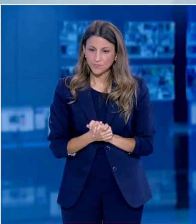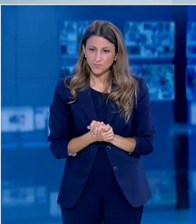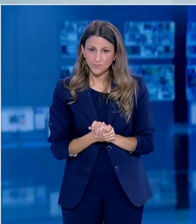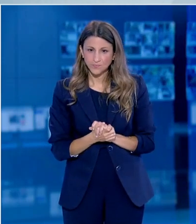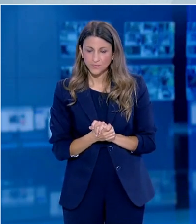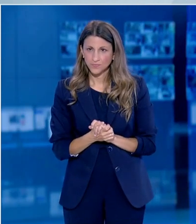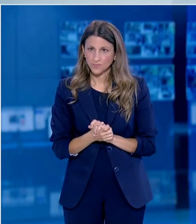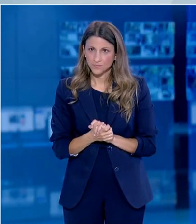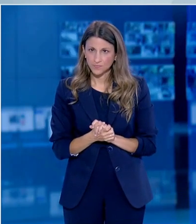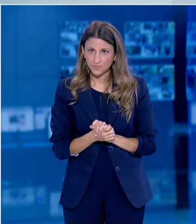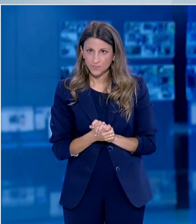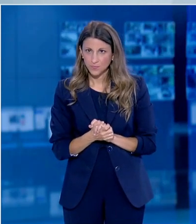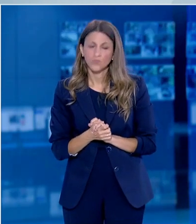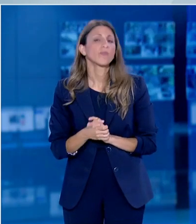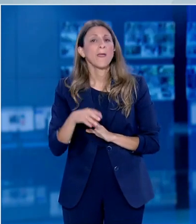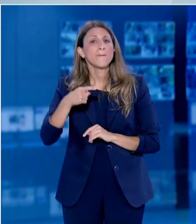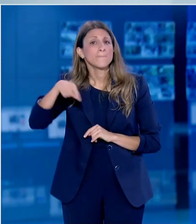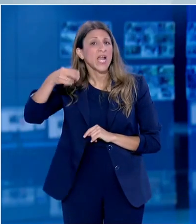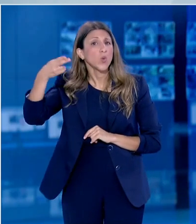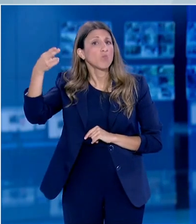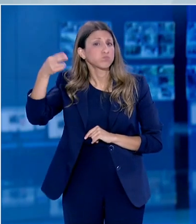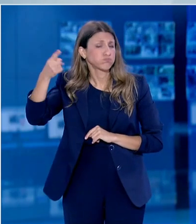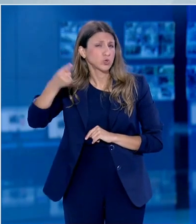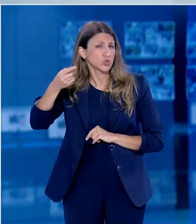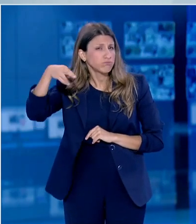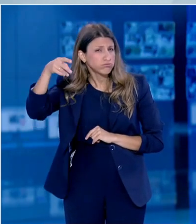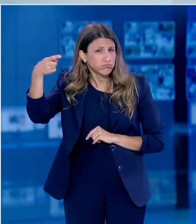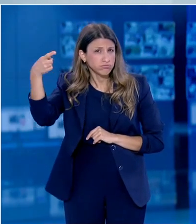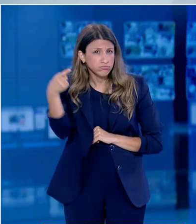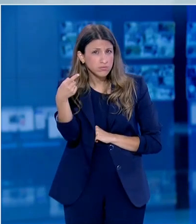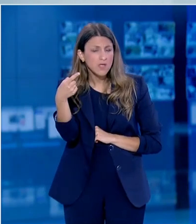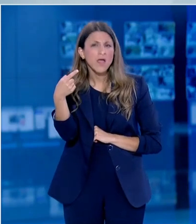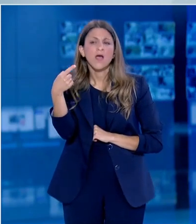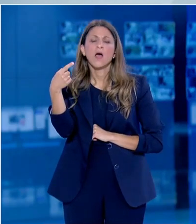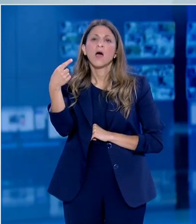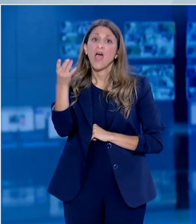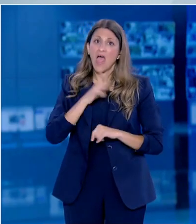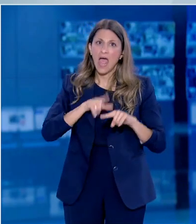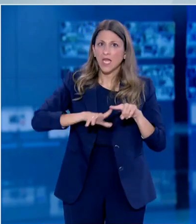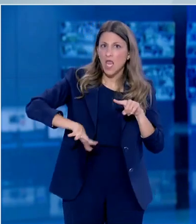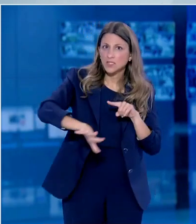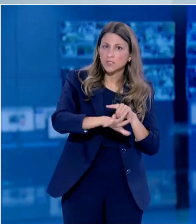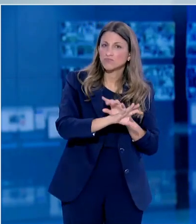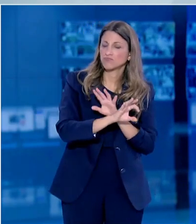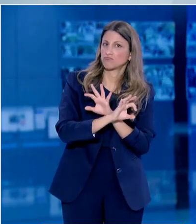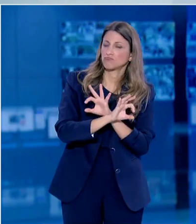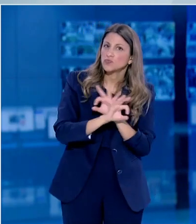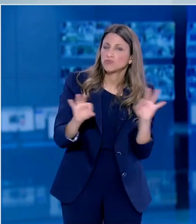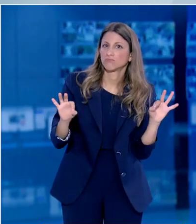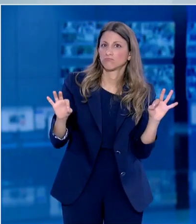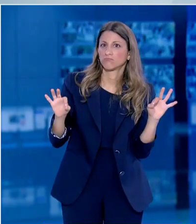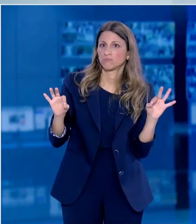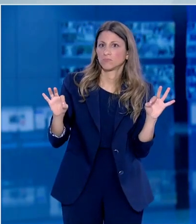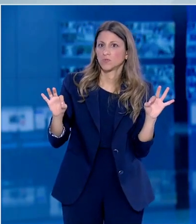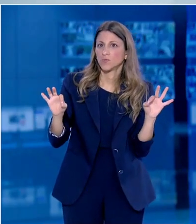ποσοστά συντριπτικά ο ελληνικός λαός και φαίνεται και στις δημοσκοπήσεις αλλά φαίνεται και στις μετρήσεις πώς αξιολογούν